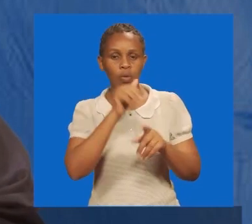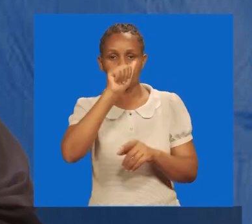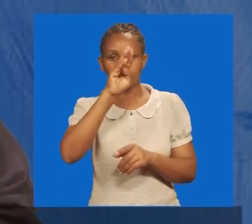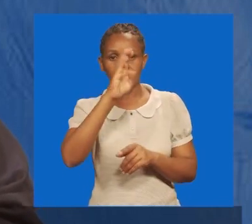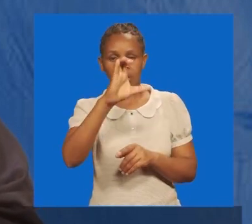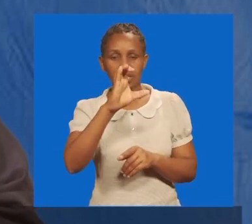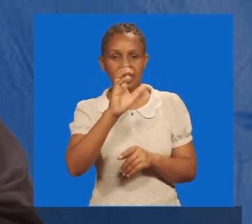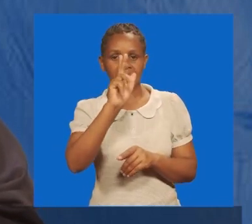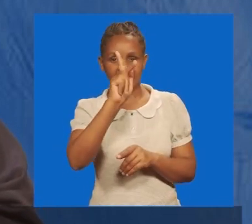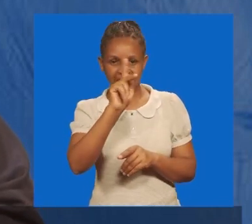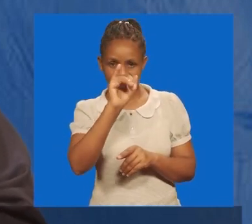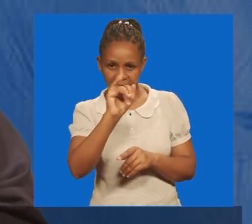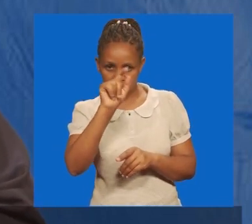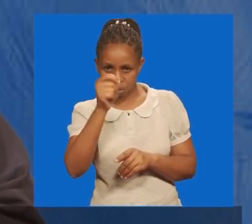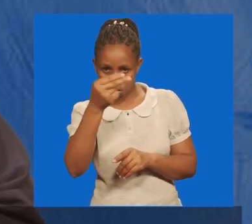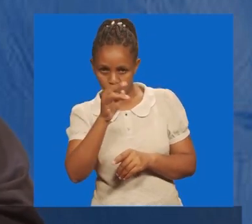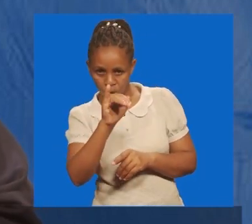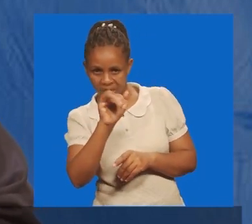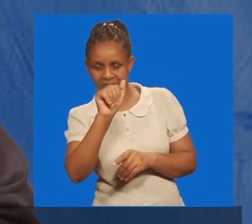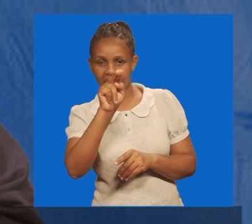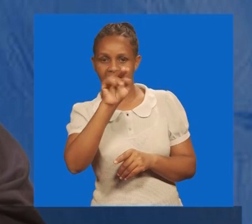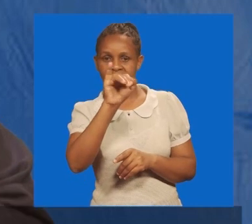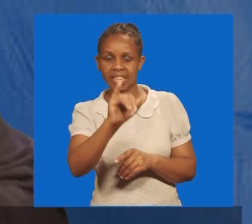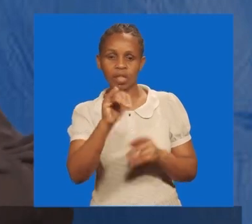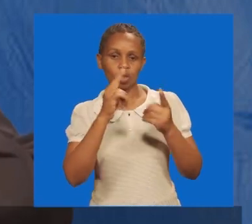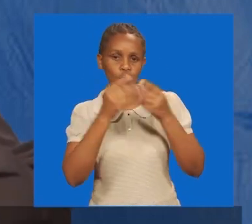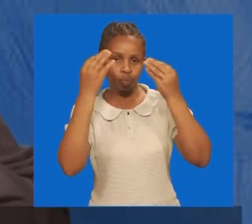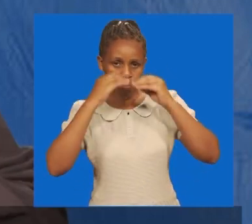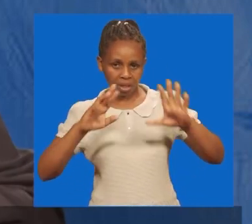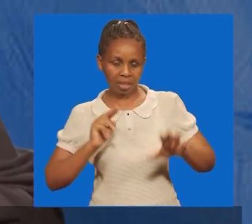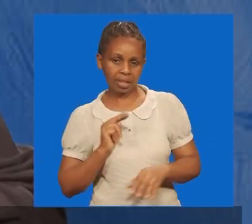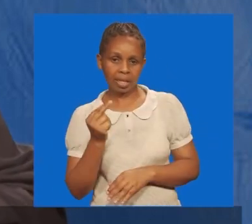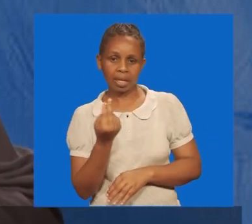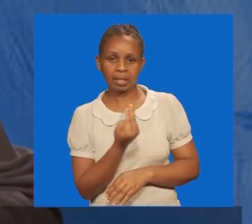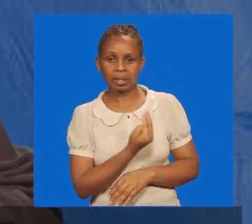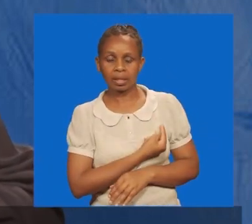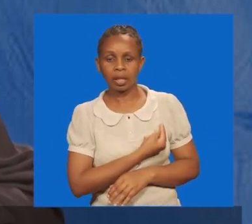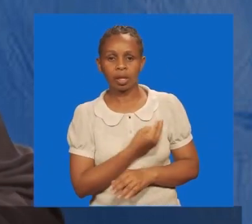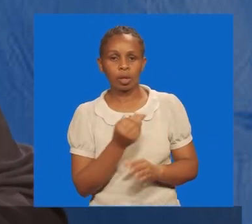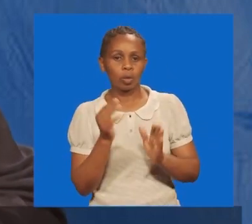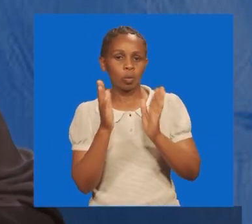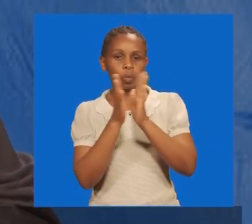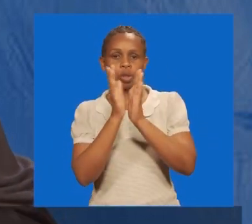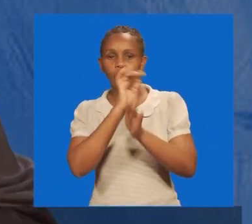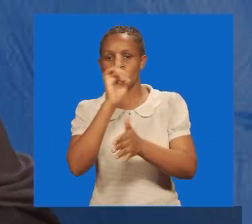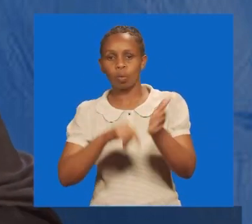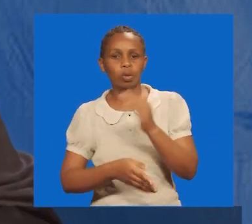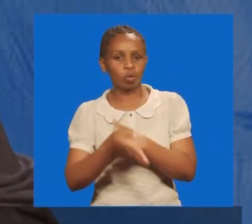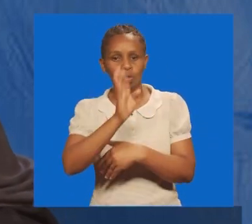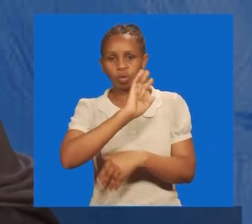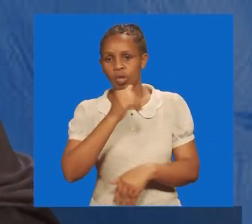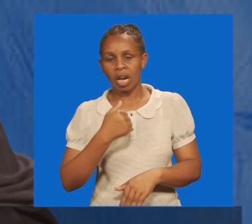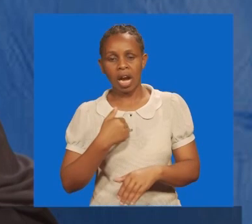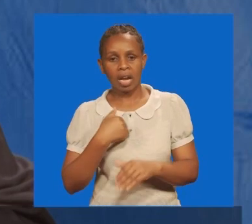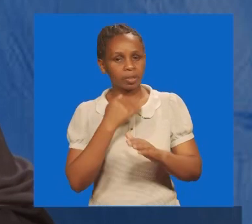kanisa laye bisiki, dhuiani. Hili, hakaweze kuendile na kutubariki. Yani, kutubariki na